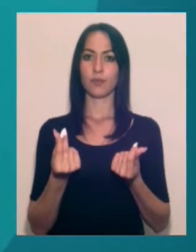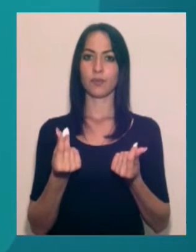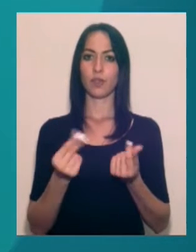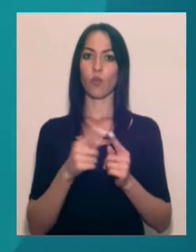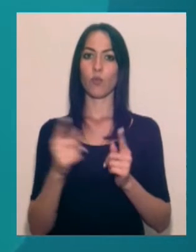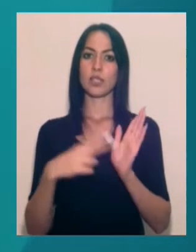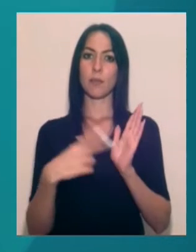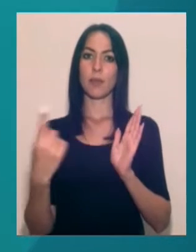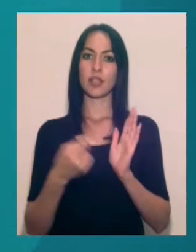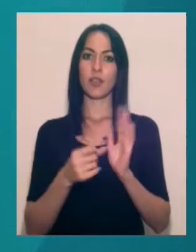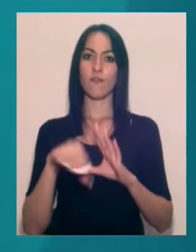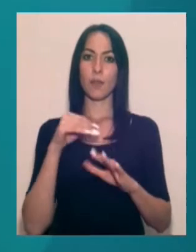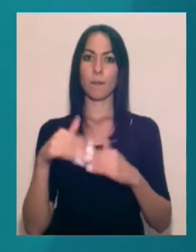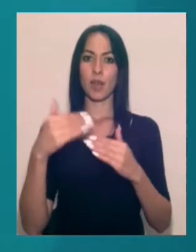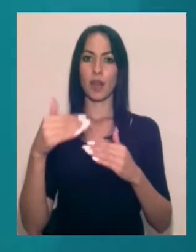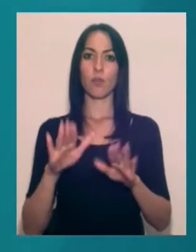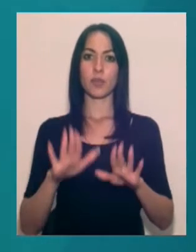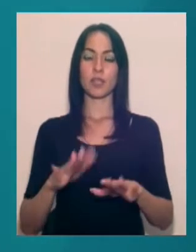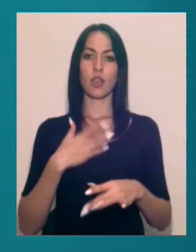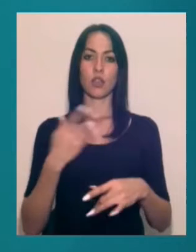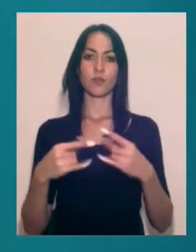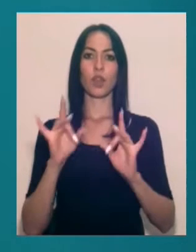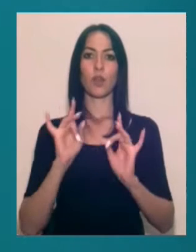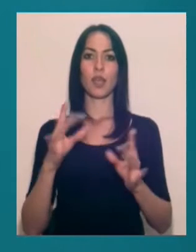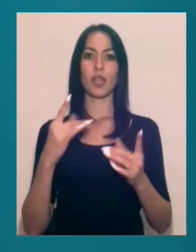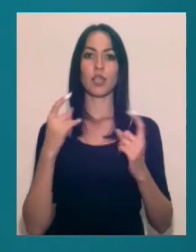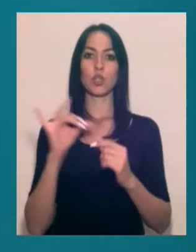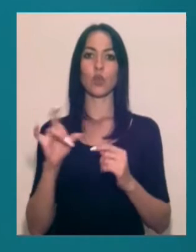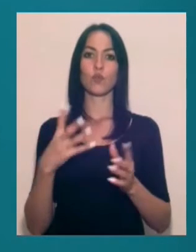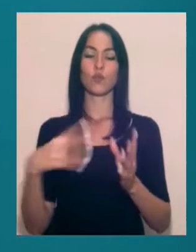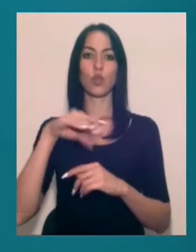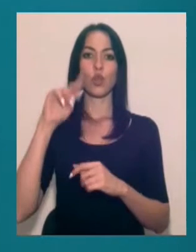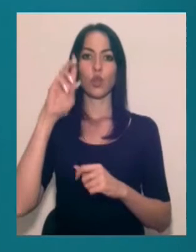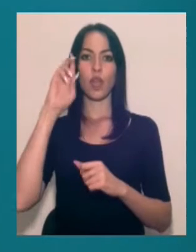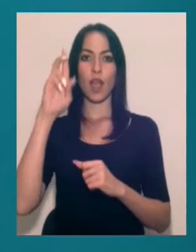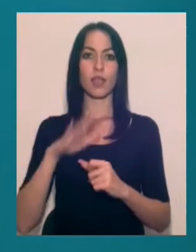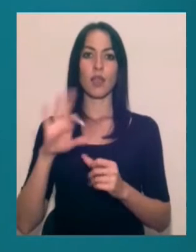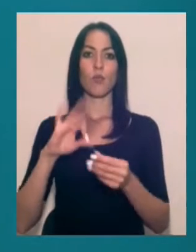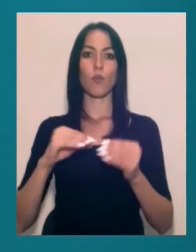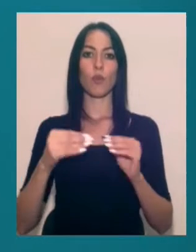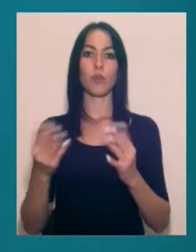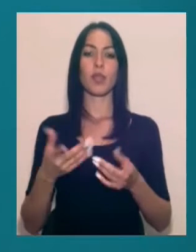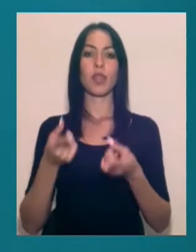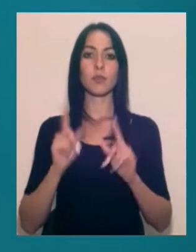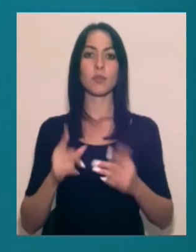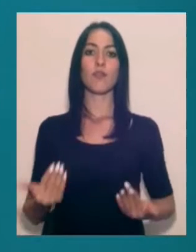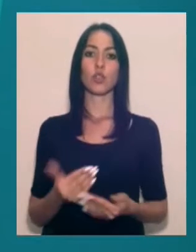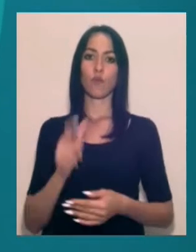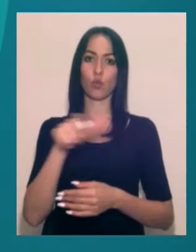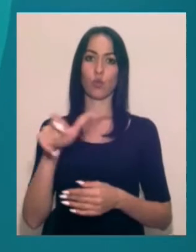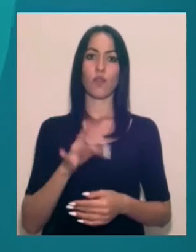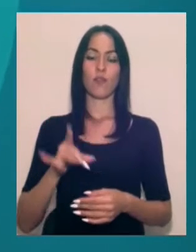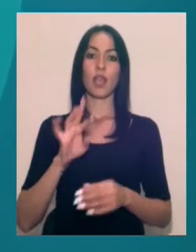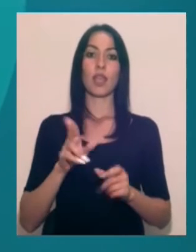тижнів у виборчому марафоні «Місцеві» Суспільне розповідає історії з усієї країни про проблеми, які насправді живуть люди у регіонах і